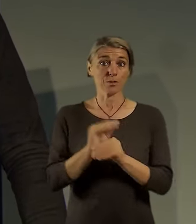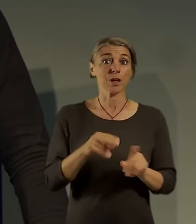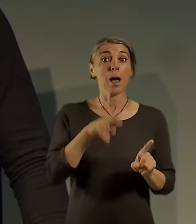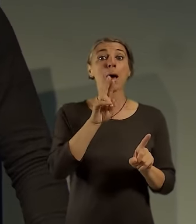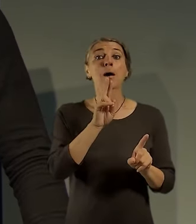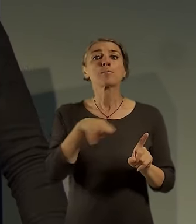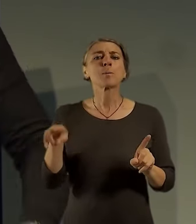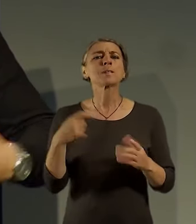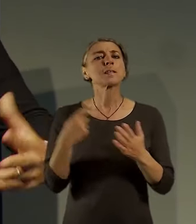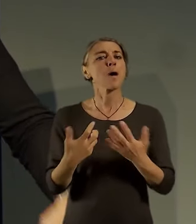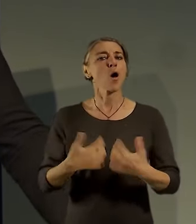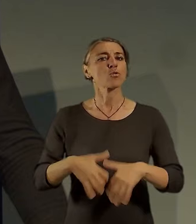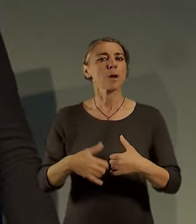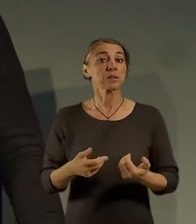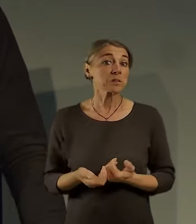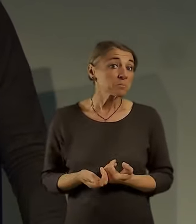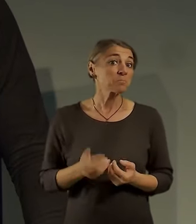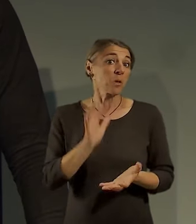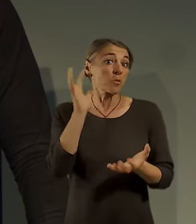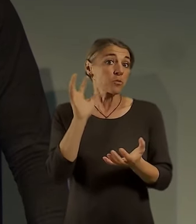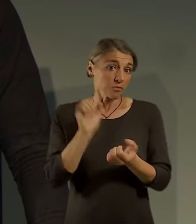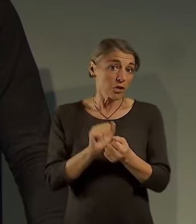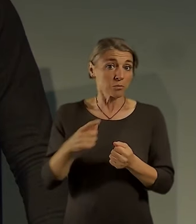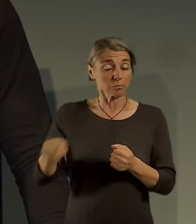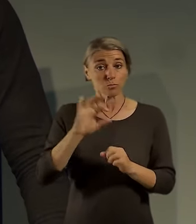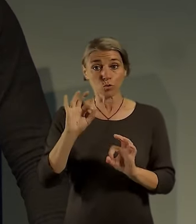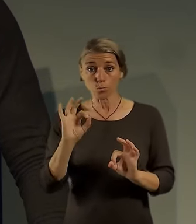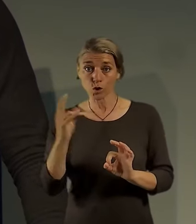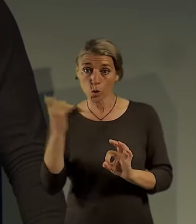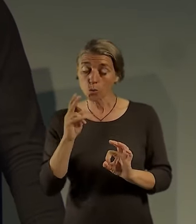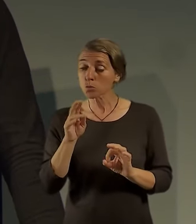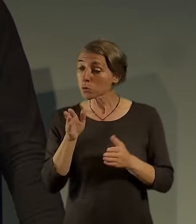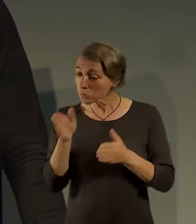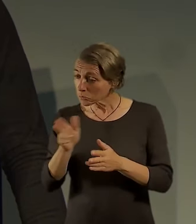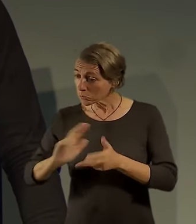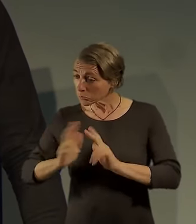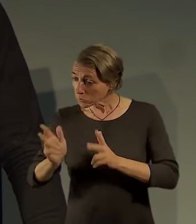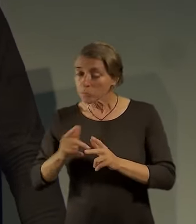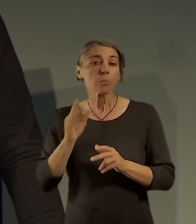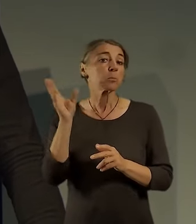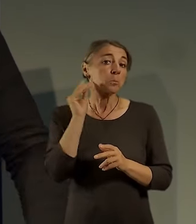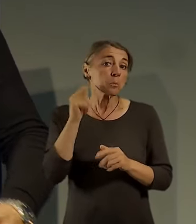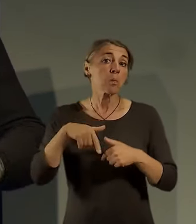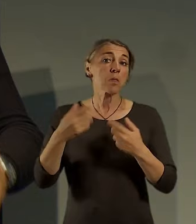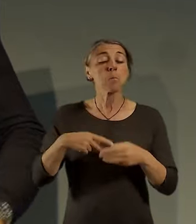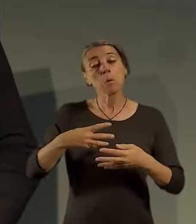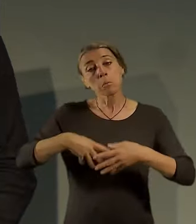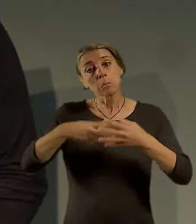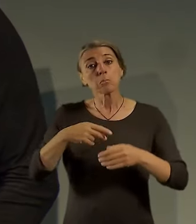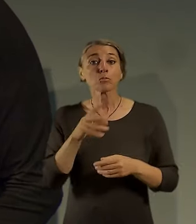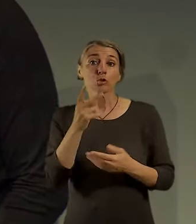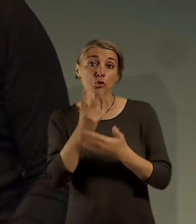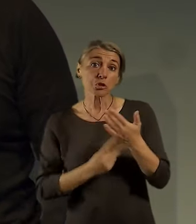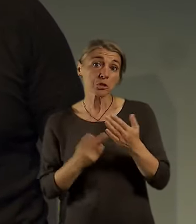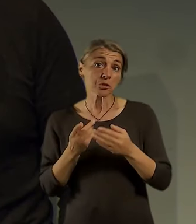doufám, že nám budete hezky rozumět, ať už využíváte jakýkoliv způsob komunikace. Dnes se budeme